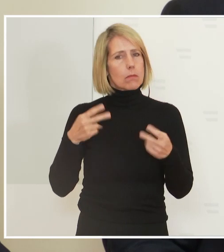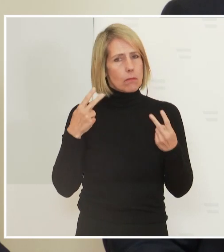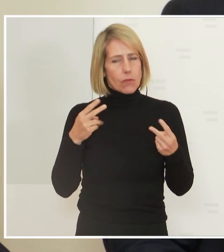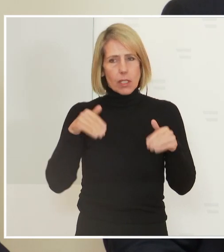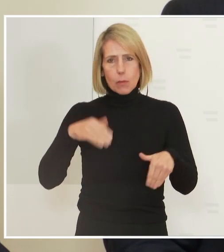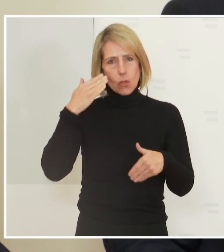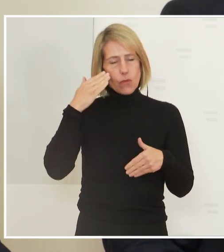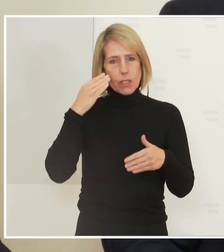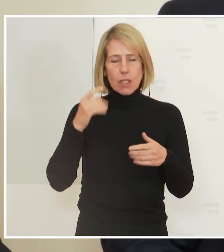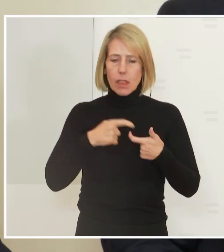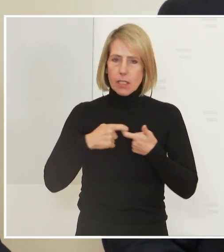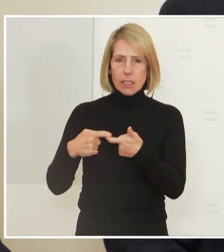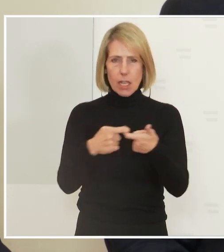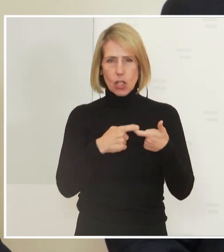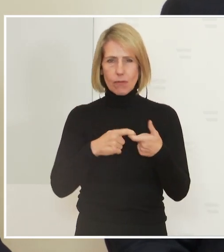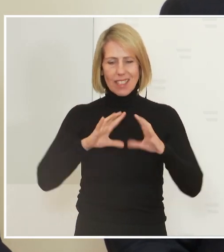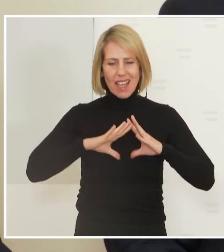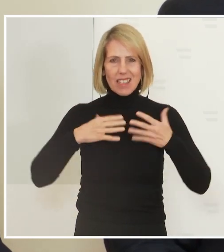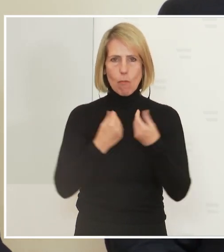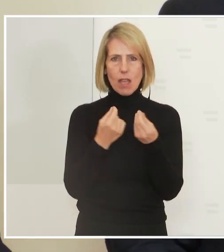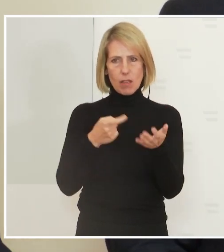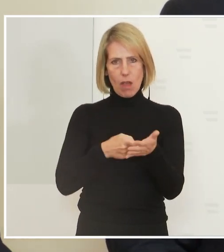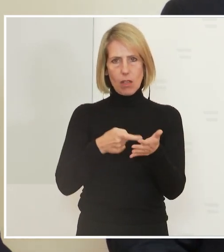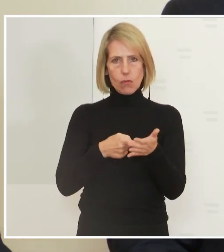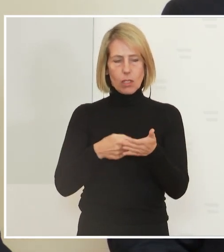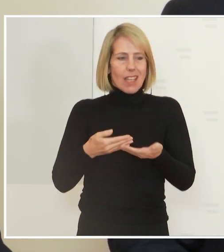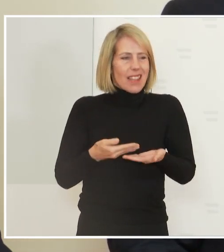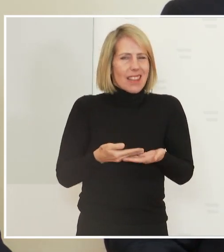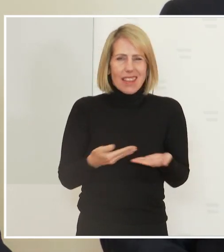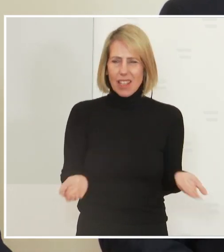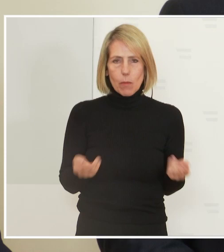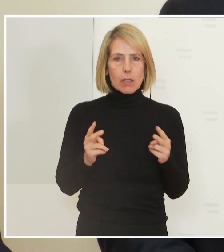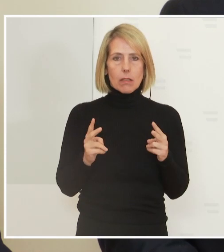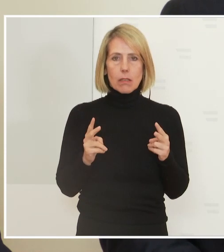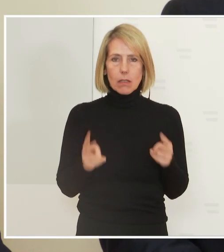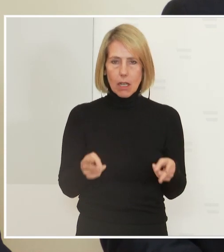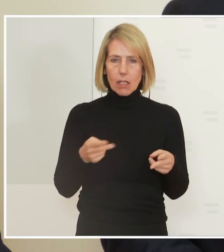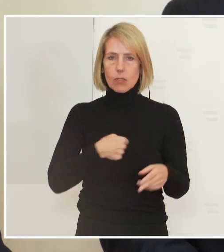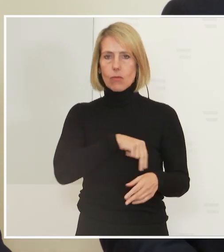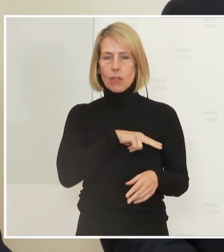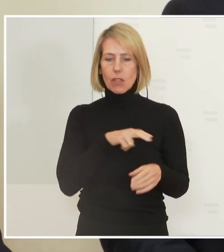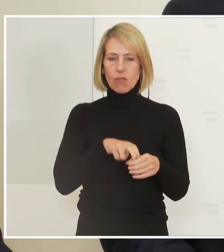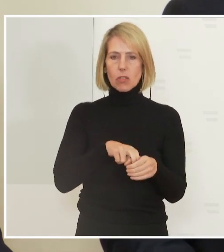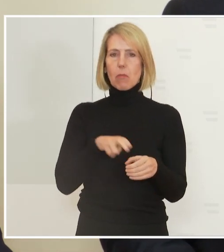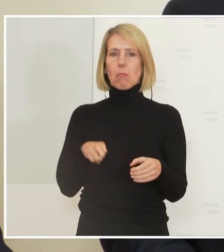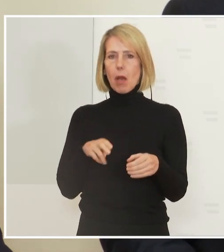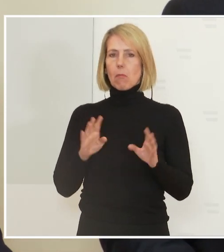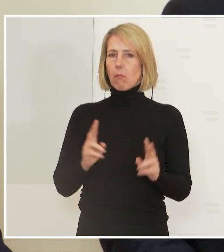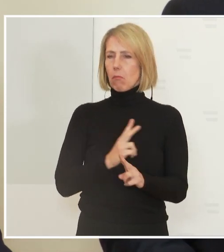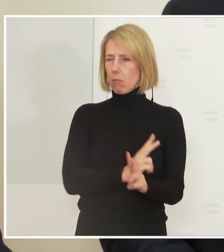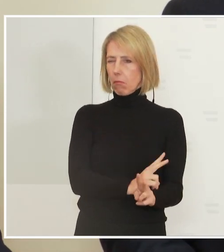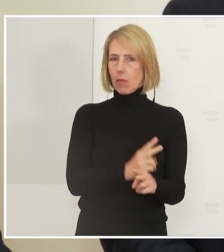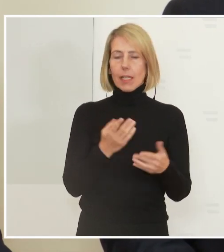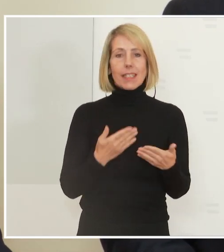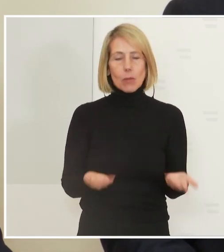gesellschaftspolitischen Herausforderung. Keiner kann sich dieser Herausforderung, kann sich der mit einhergehenden Verantwortung entziehen. Und jeder von